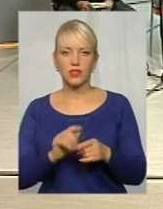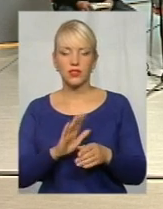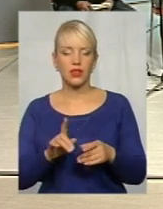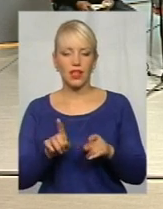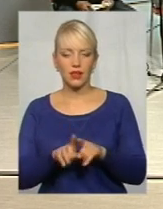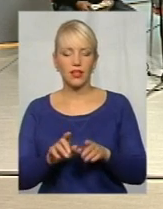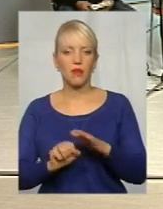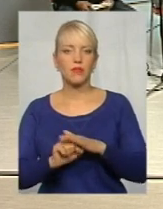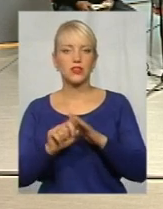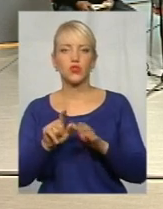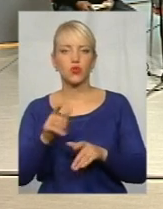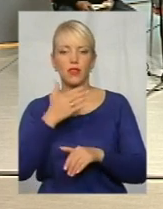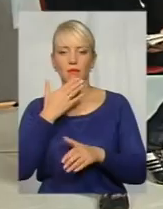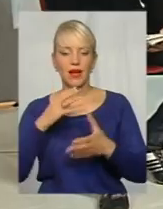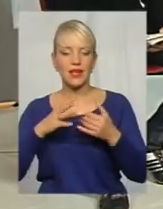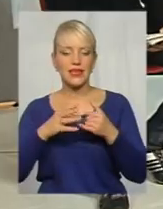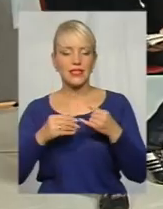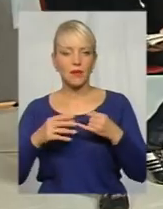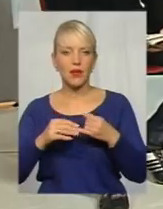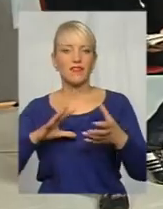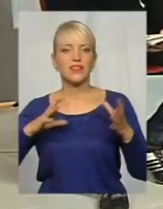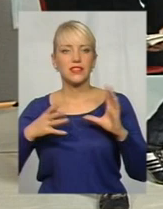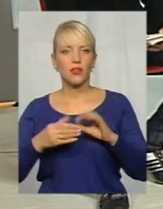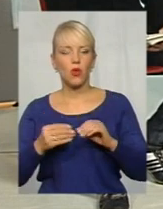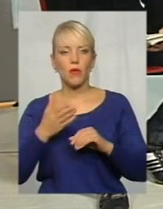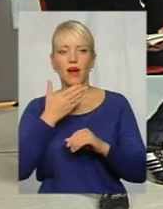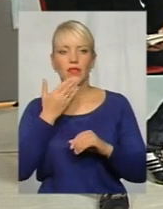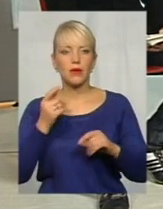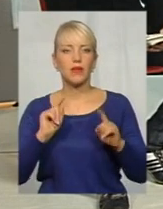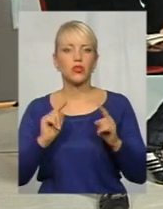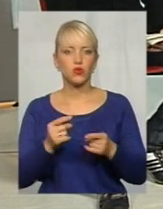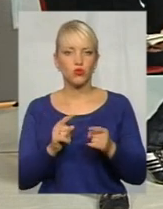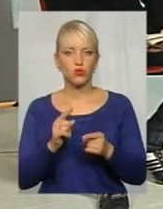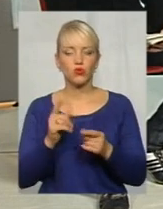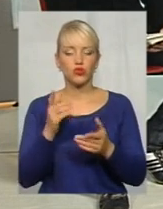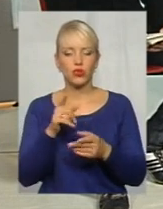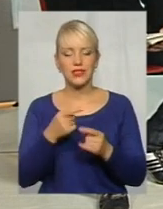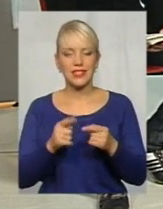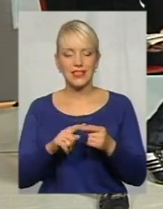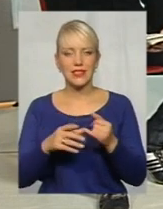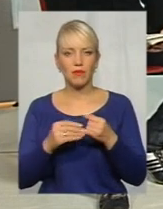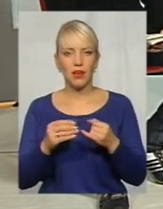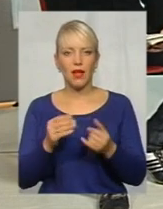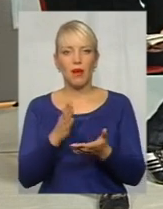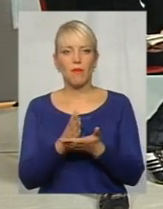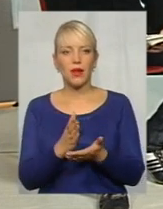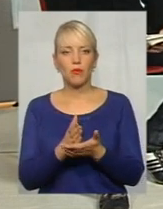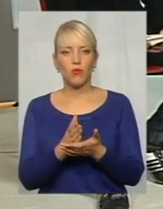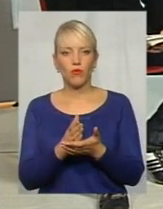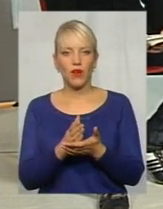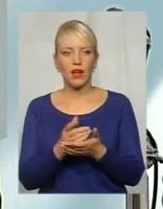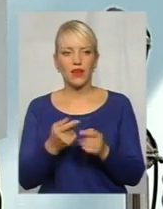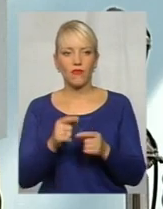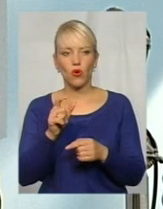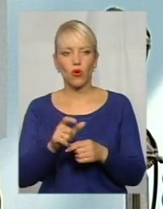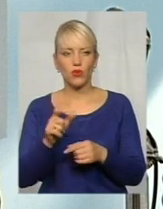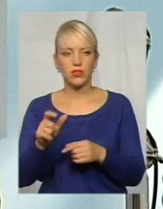немає землі в цілому, а немає землі, за того, що вона перебуває в осіб, які в той спосіб, який ми